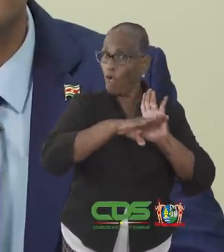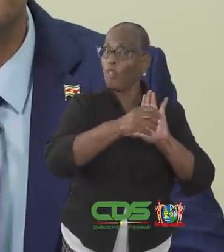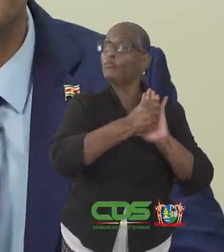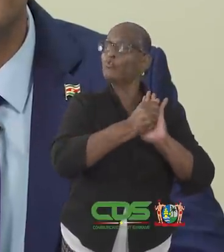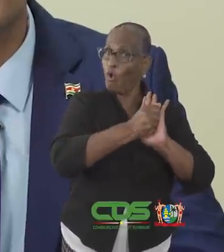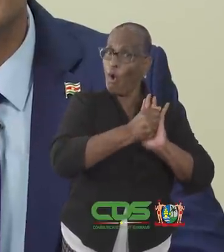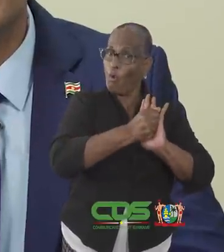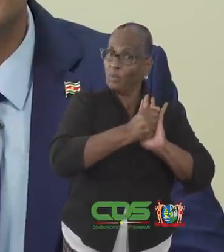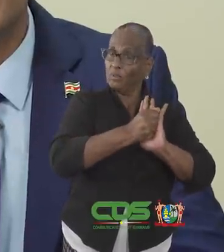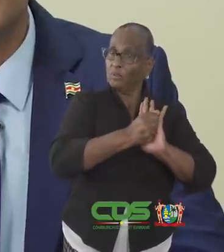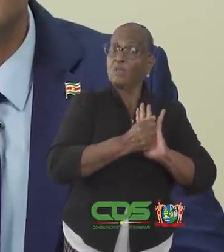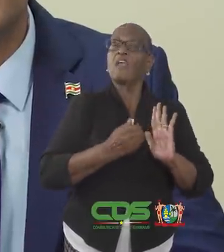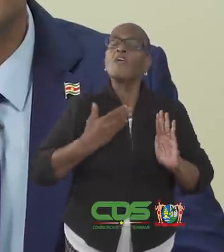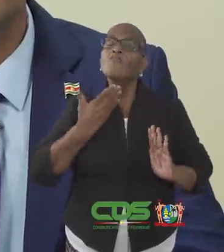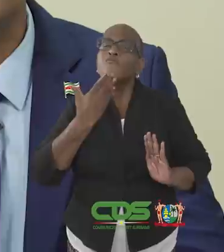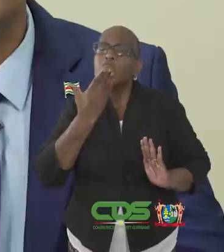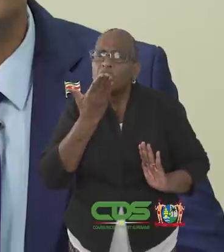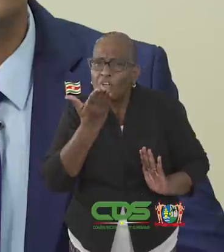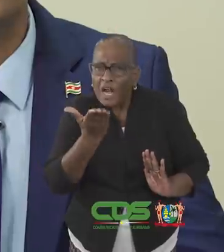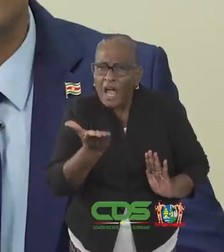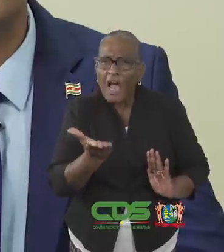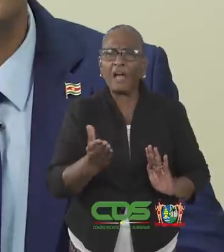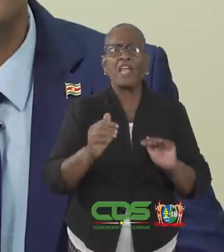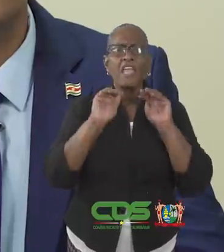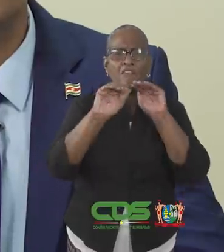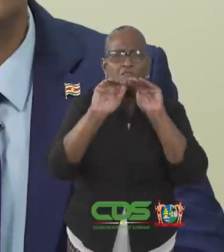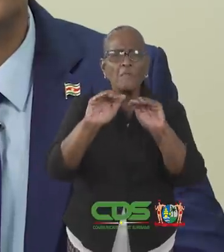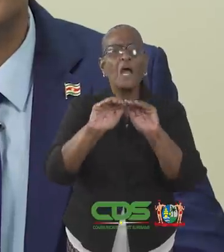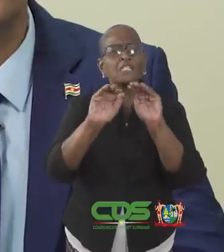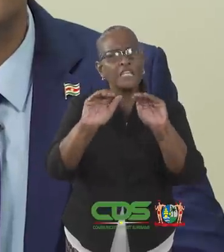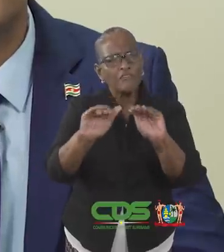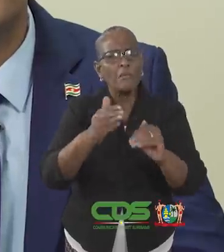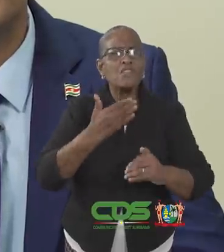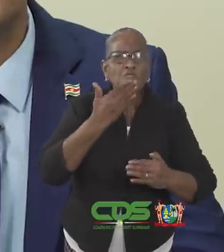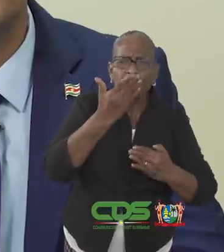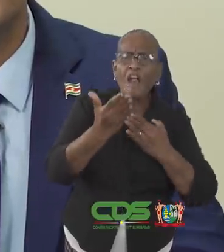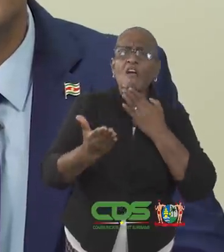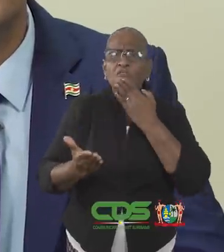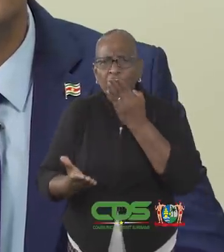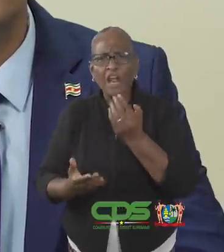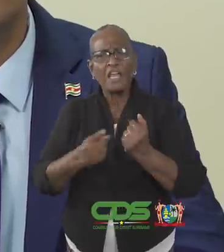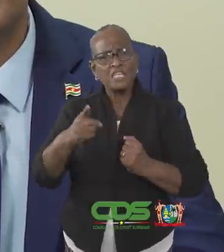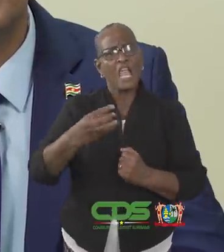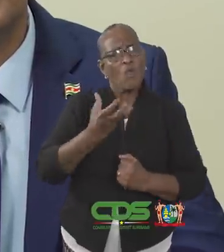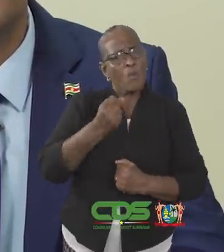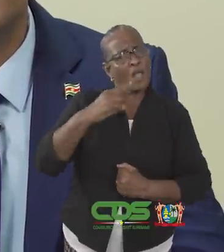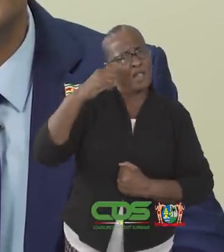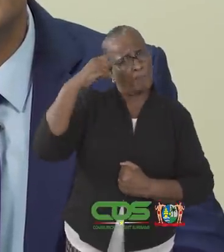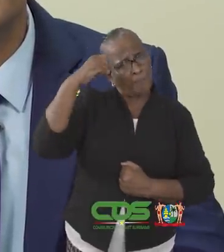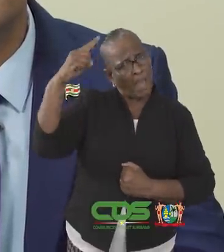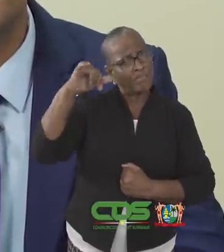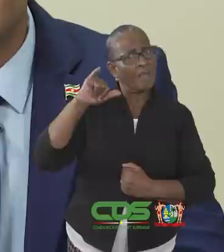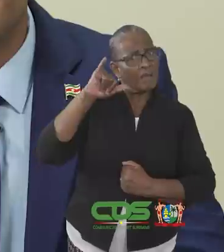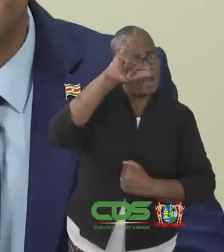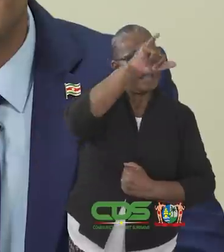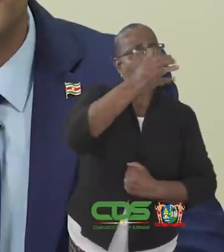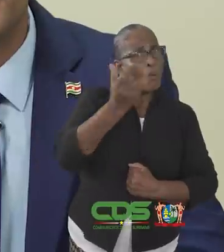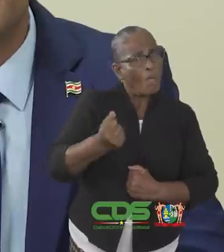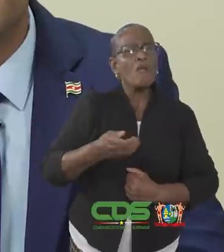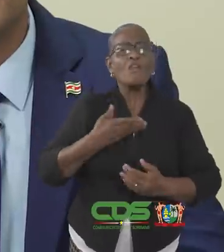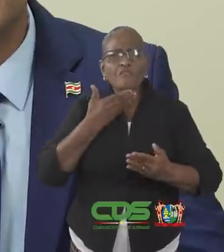protocollen. Daarom vraag ik u zich zo omstandig mogelijk te laten informeren indien u plannen hebt om te reizen.